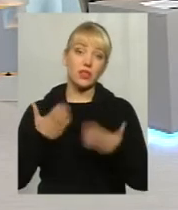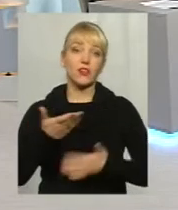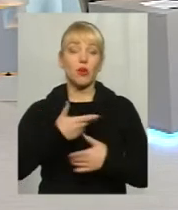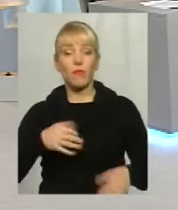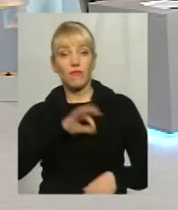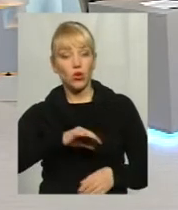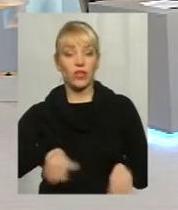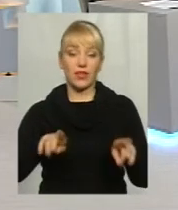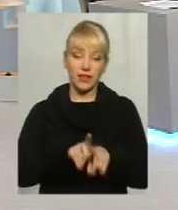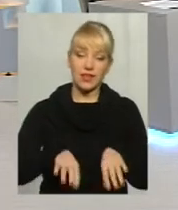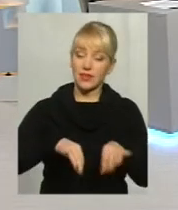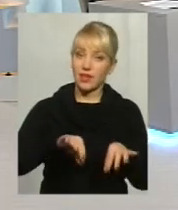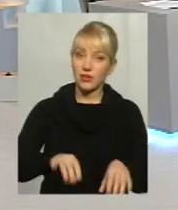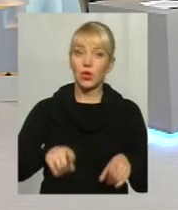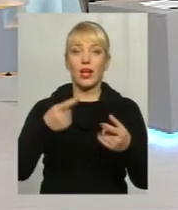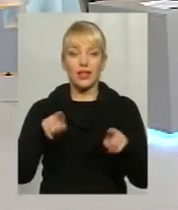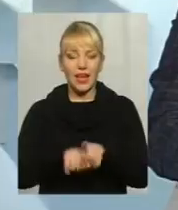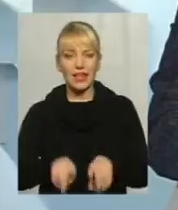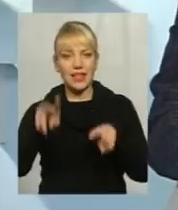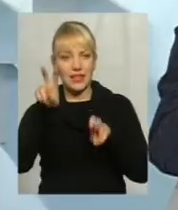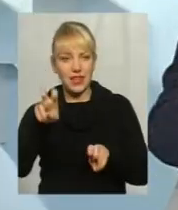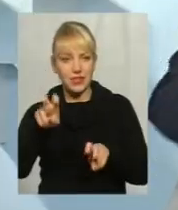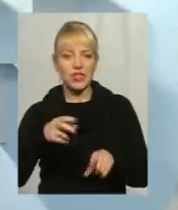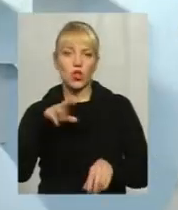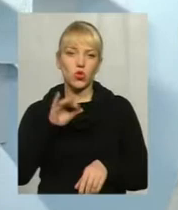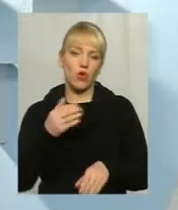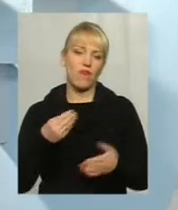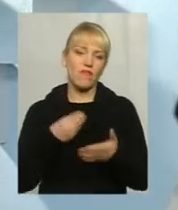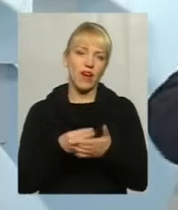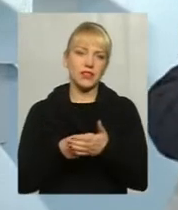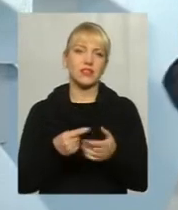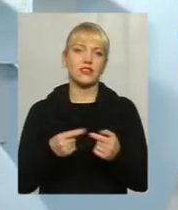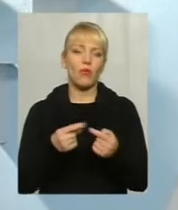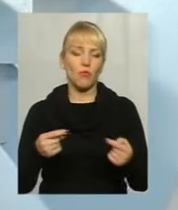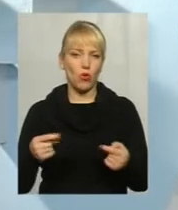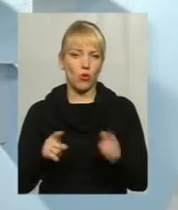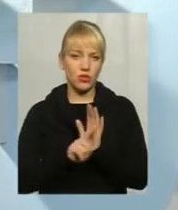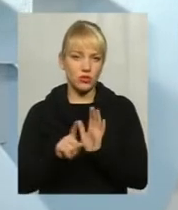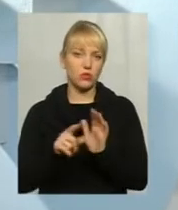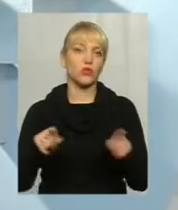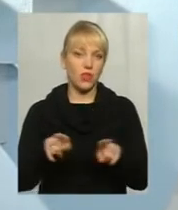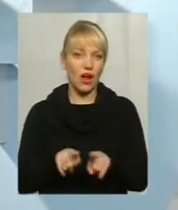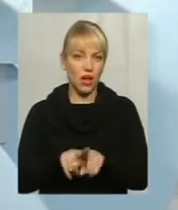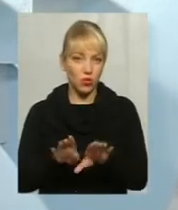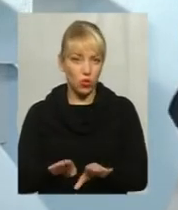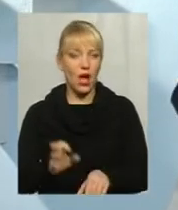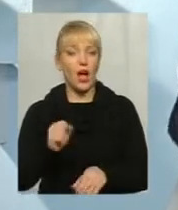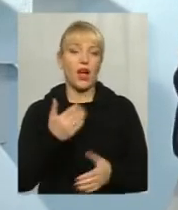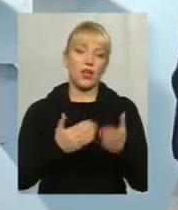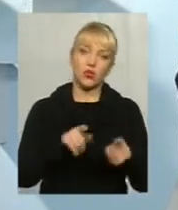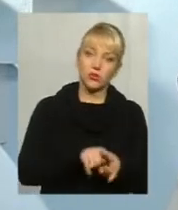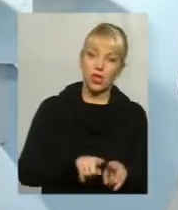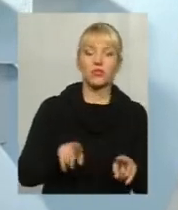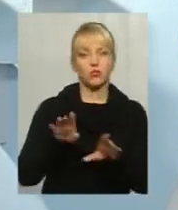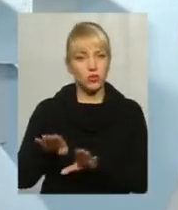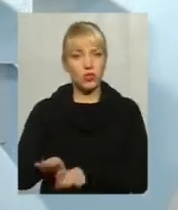такий транспортний засіб, такого-то класу, такої та марки, значить вартість проїзду отакату, а якщо ми використовуємо то, то вартість проїзду отакату. Значить